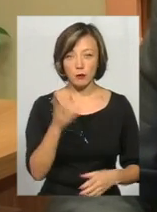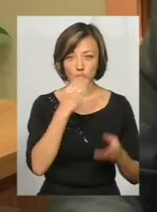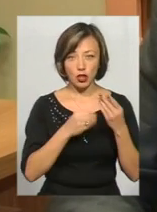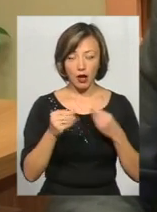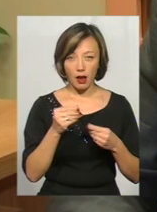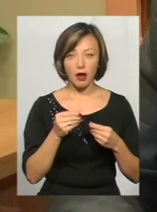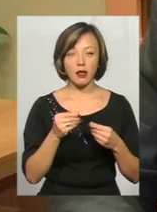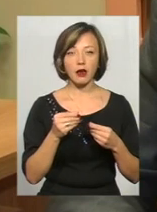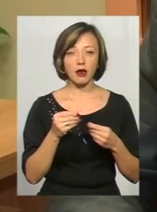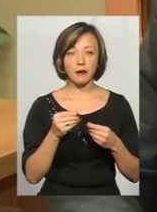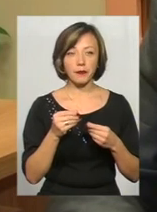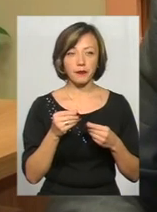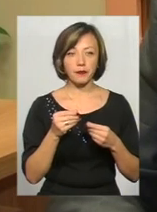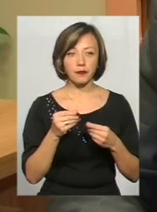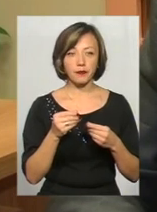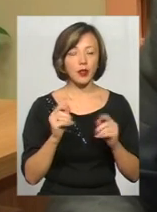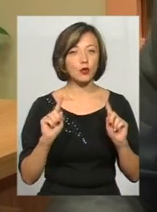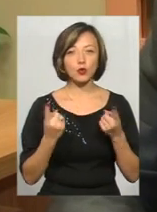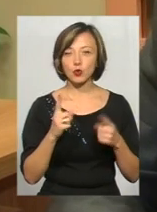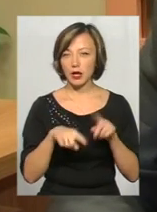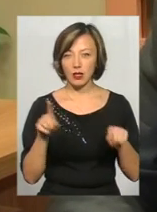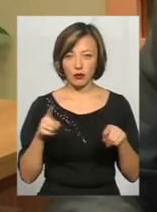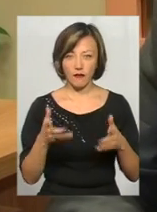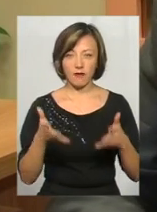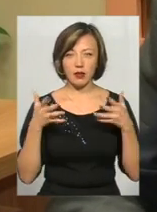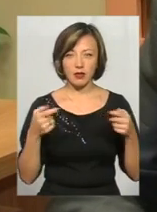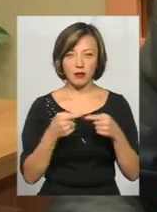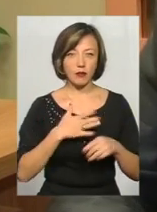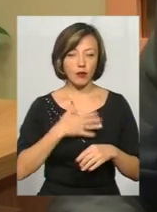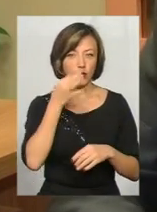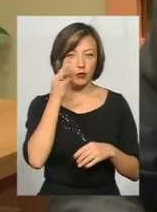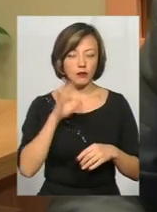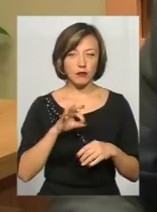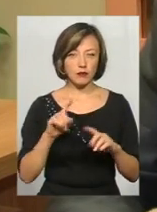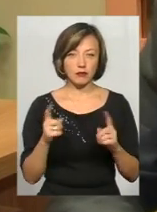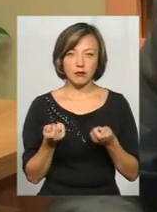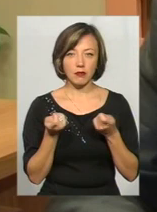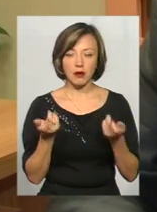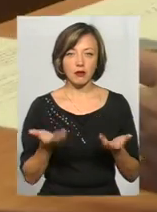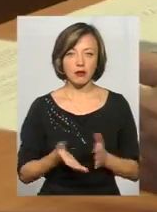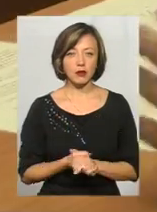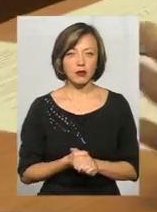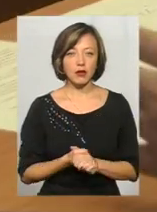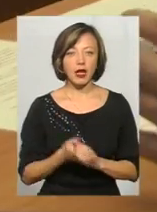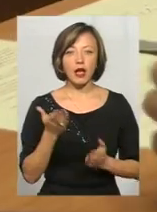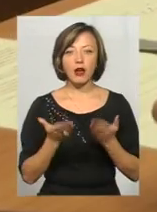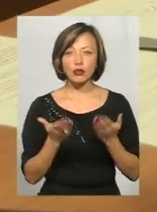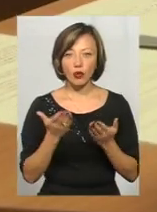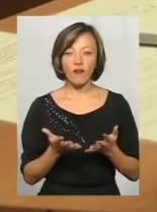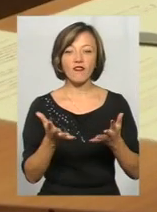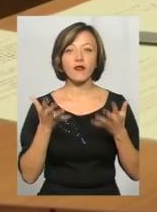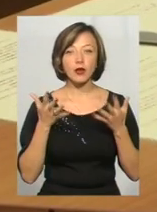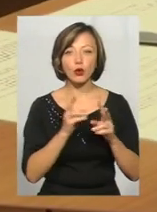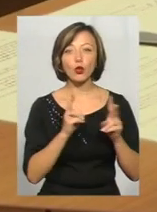дуже рідко встановлюється, на моїй практиці це було буквально кілька разів. Якщо встановлюється особа